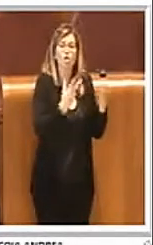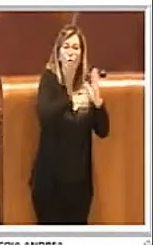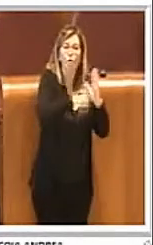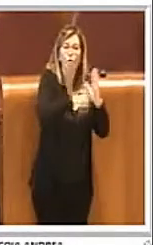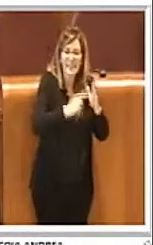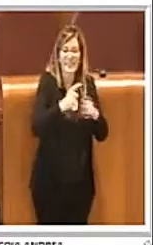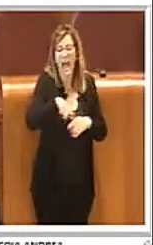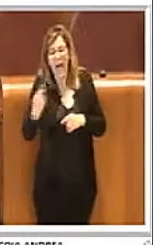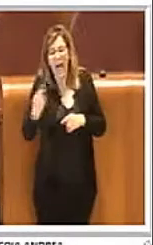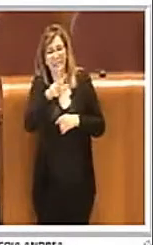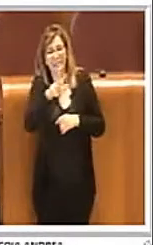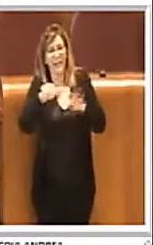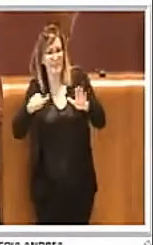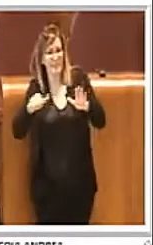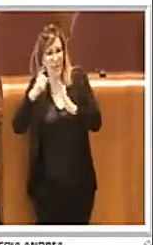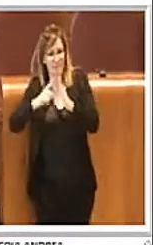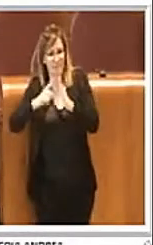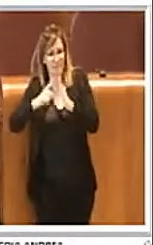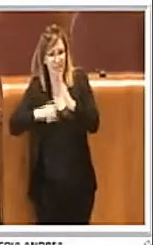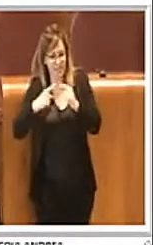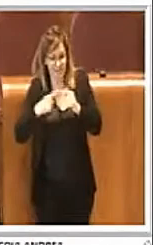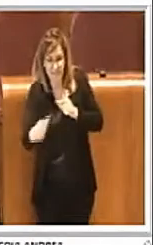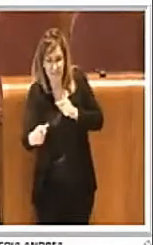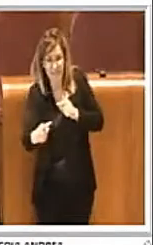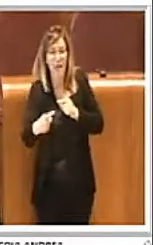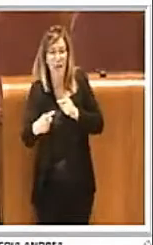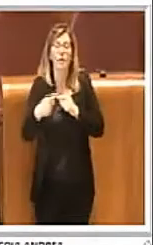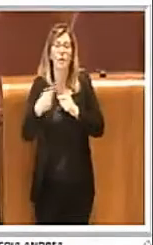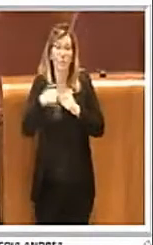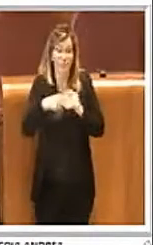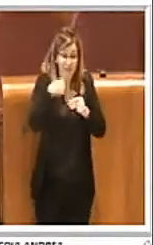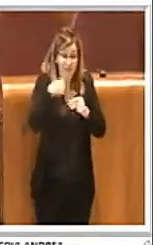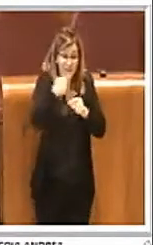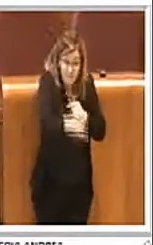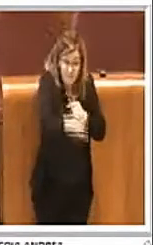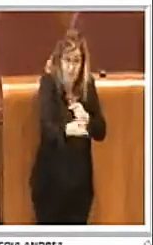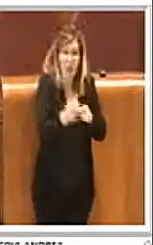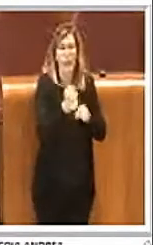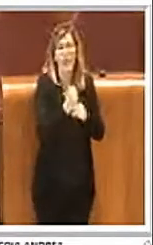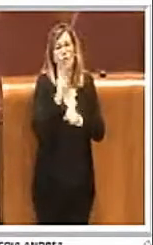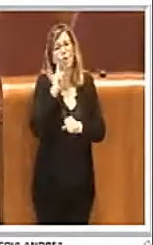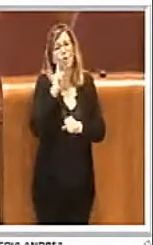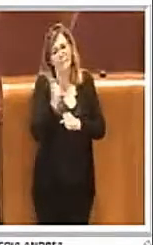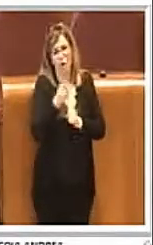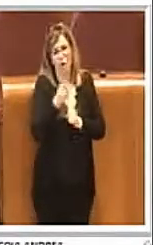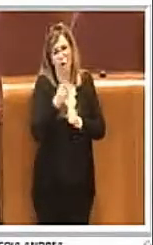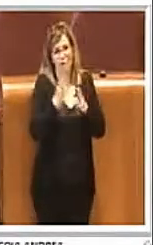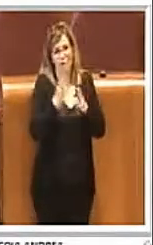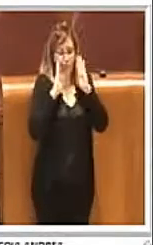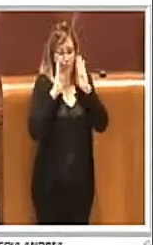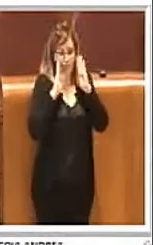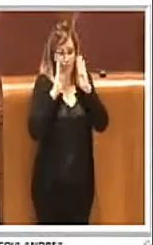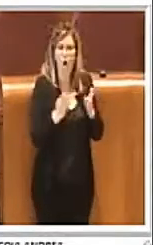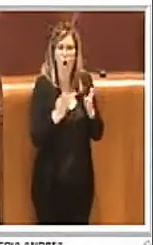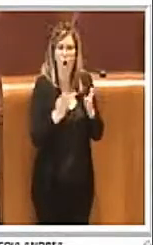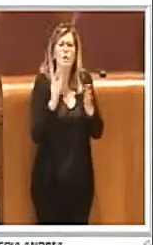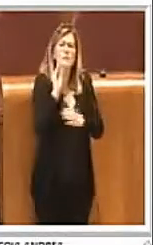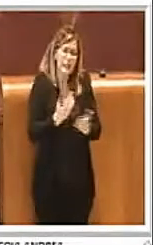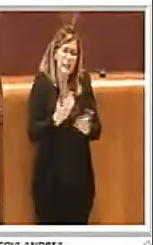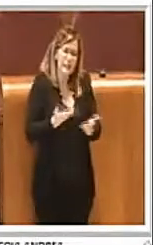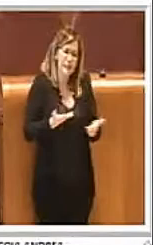affinché si faccia un lavoro migliore e più attento. Cosa chiediamo in questa mozione? Chiediamo